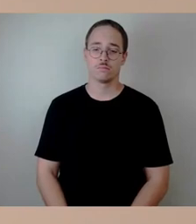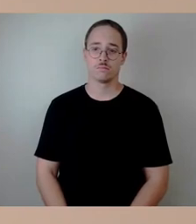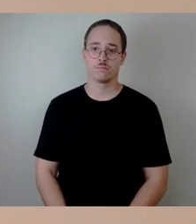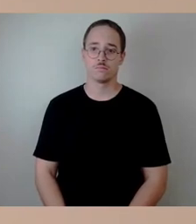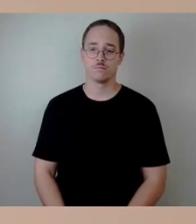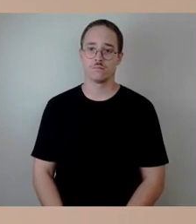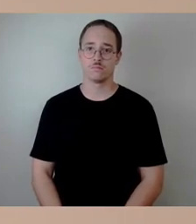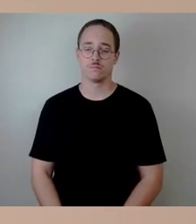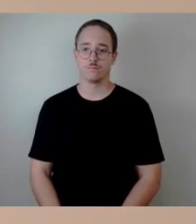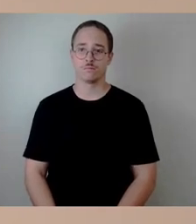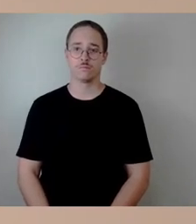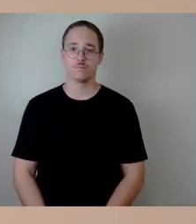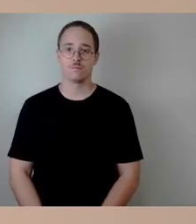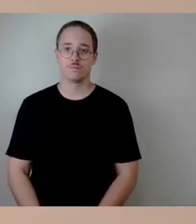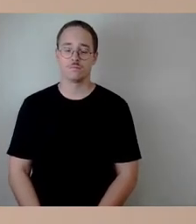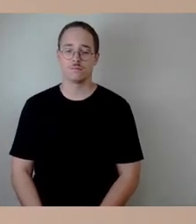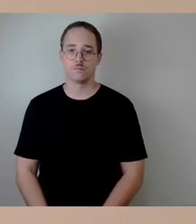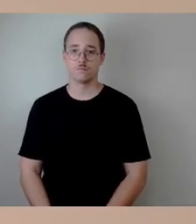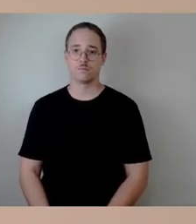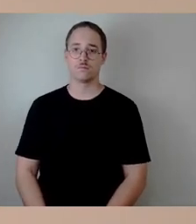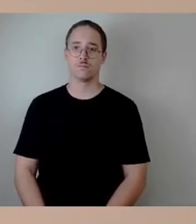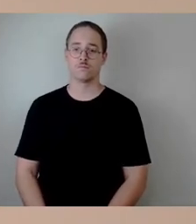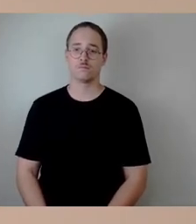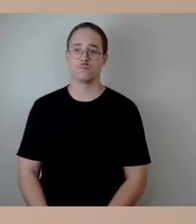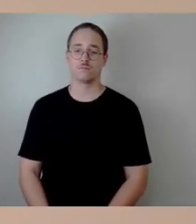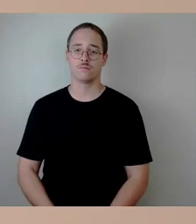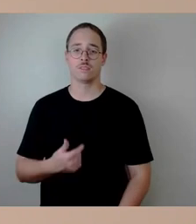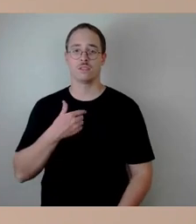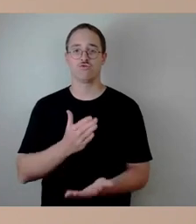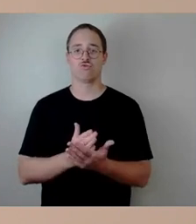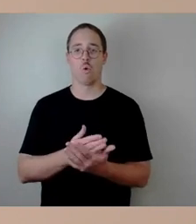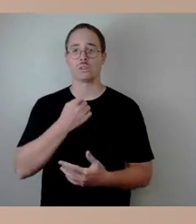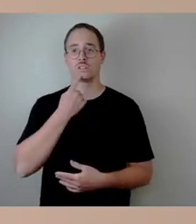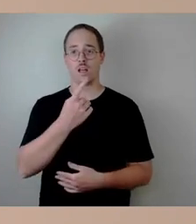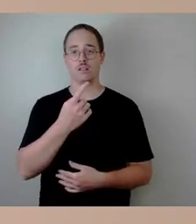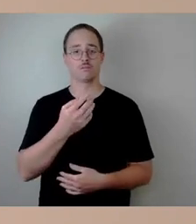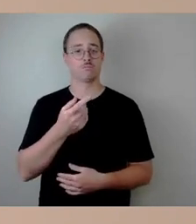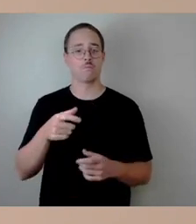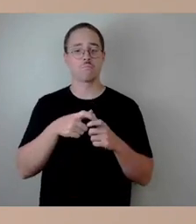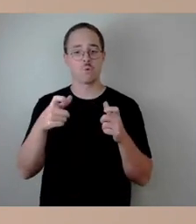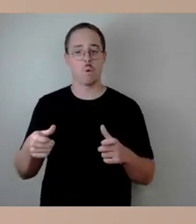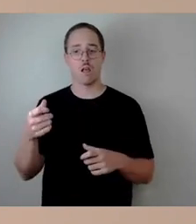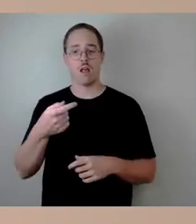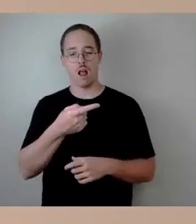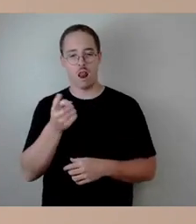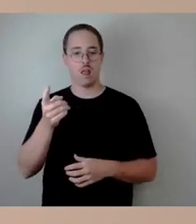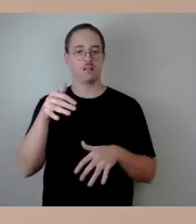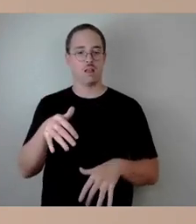Brücken, die sich in einem schwierigen Zustand befinden, die also diese Brückennote